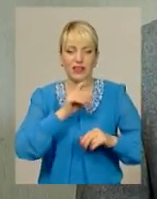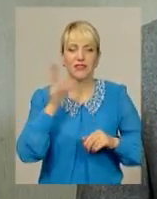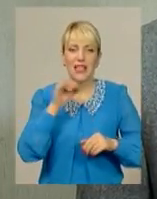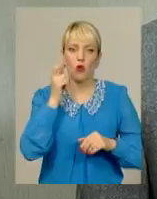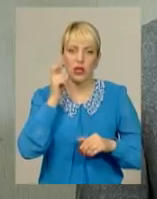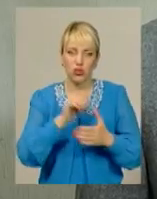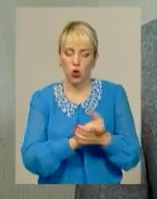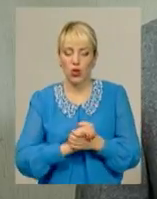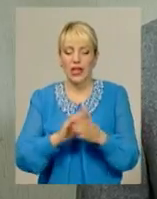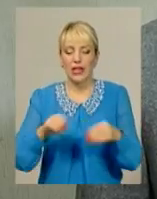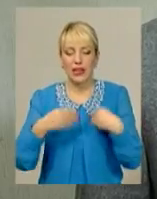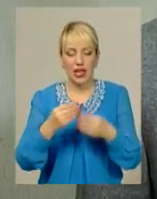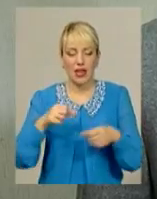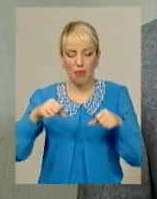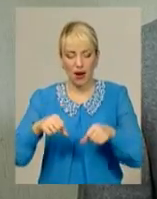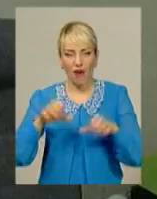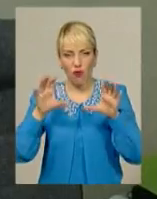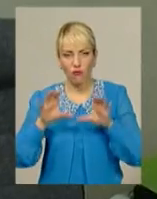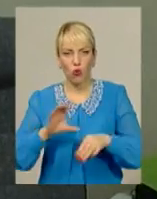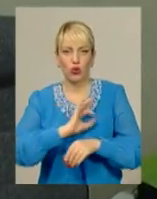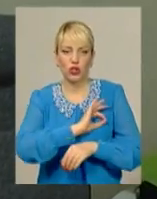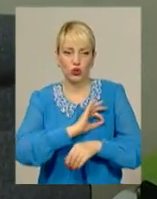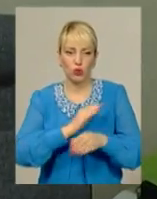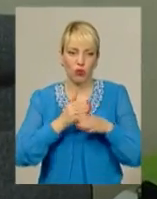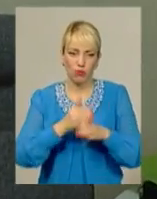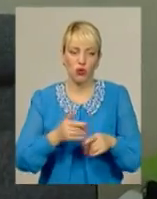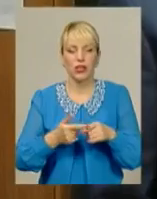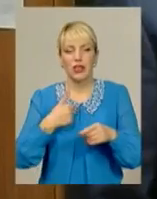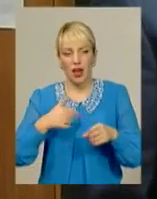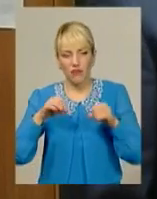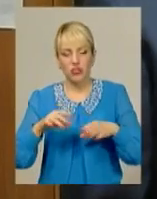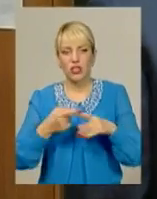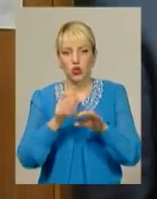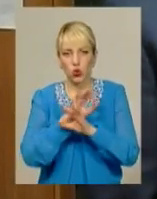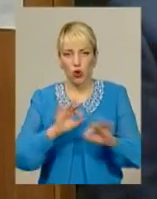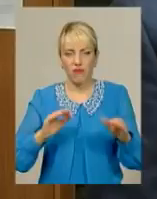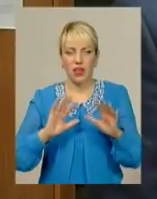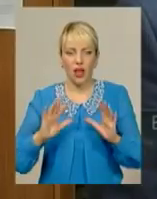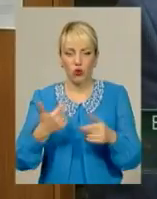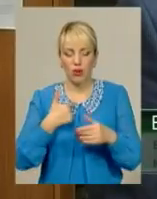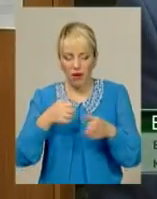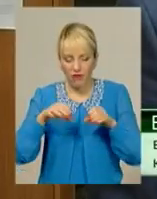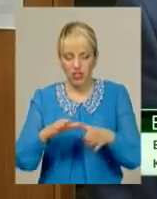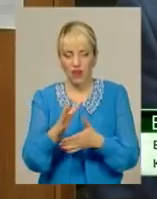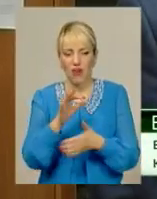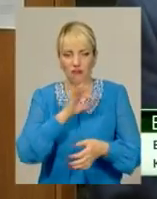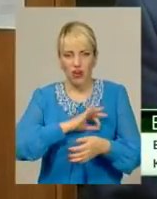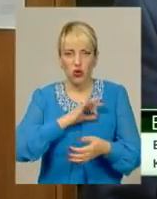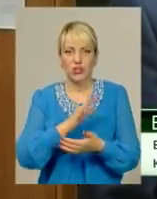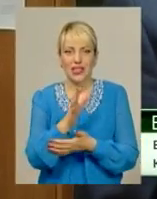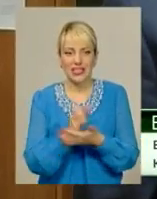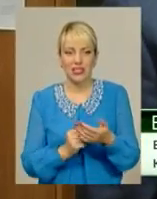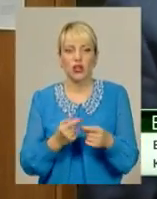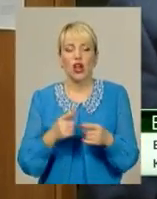правової допомоги, я подумав, оце мала б бути чудова нагода. Ми вирішили використати оцей ресурс, який у нас є, тобто волонтера